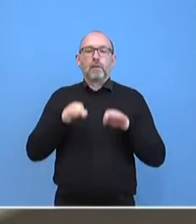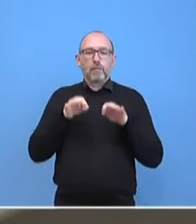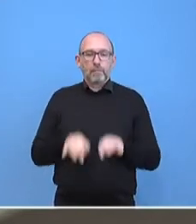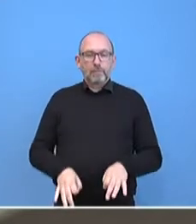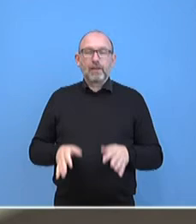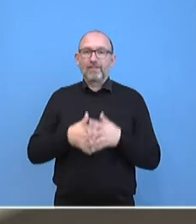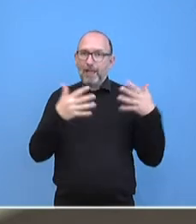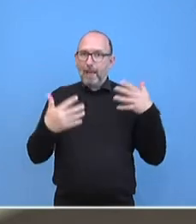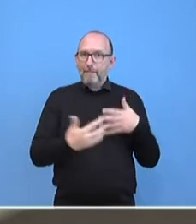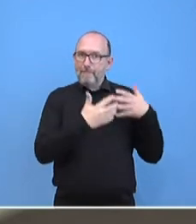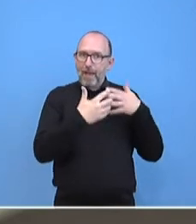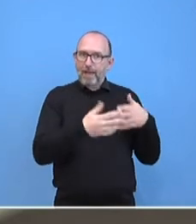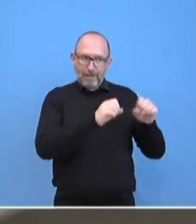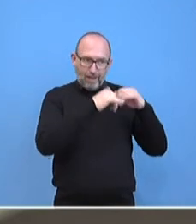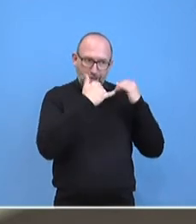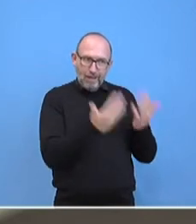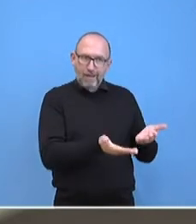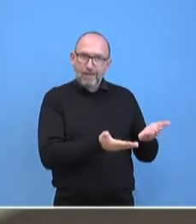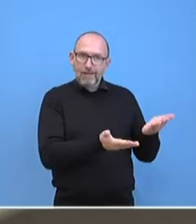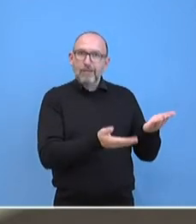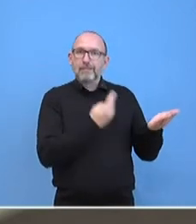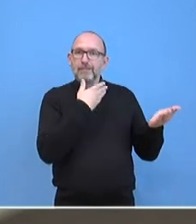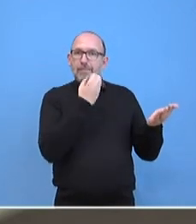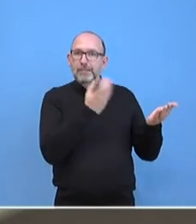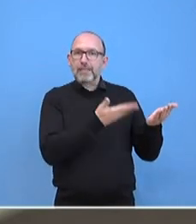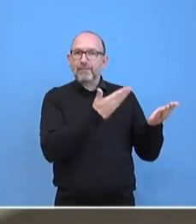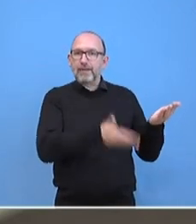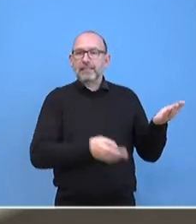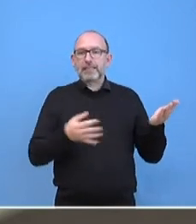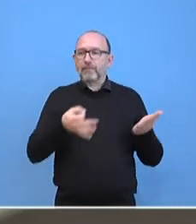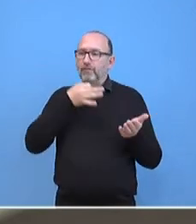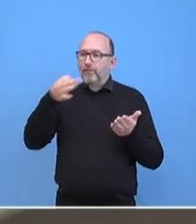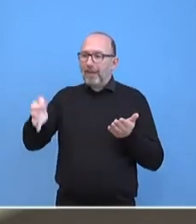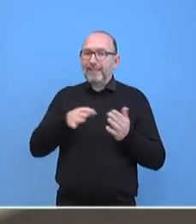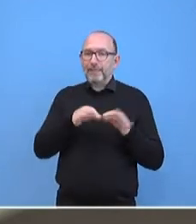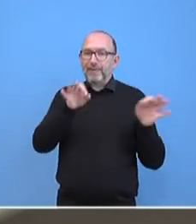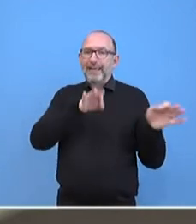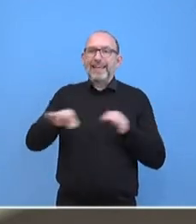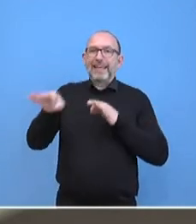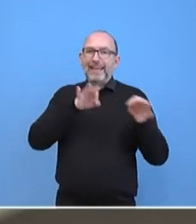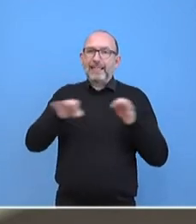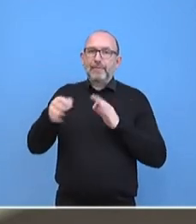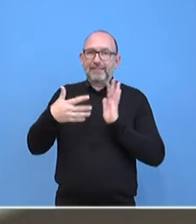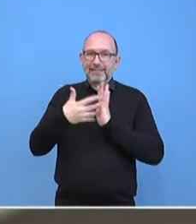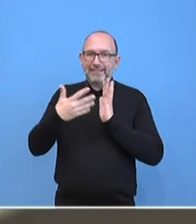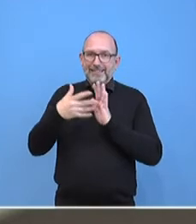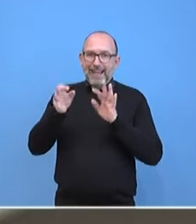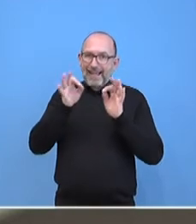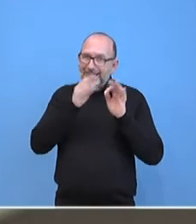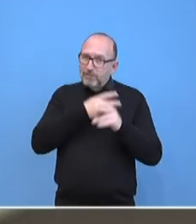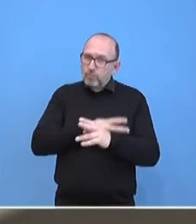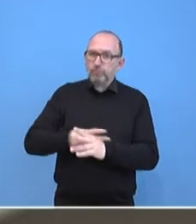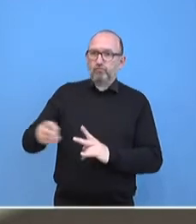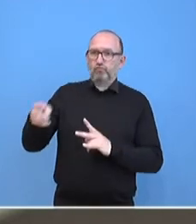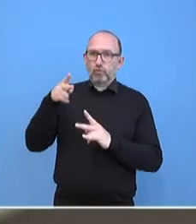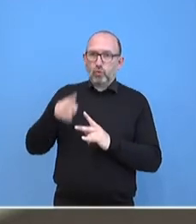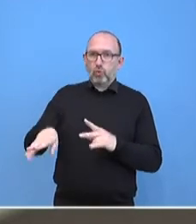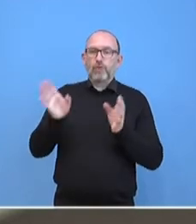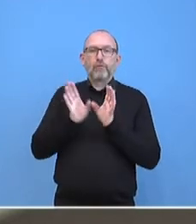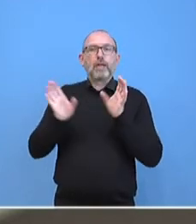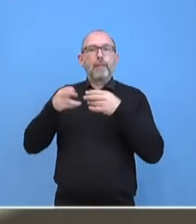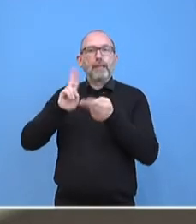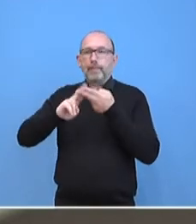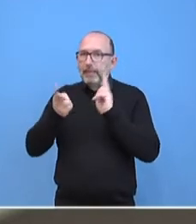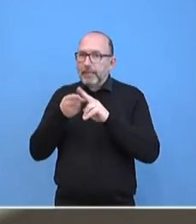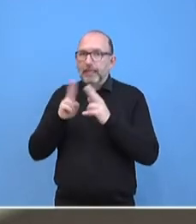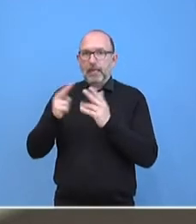USA, gibt es inzwischen so etwas wie eine regelmäßige Testroutine bei Kabinettsmitgliedern? Oder